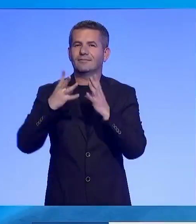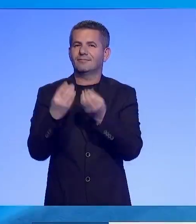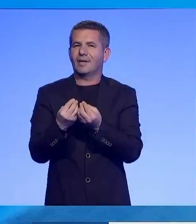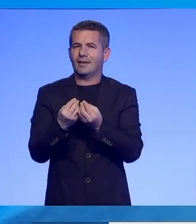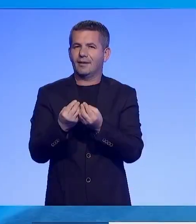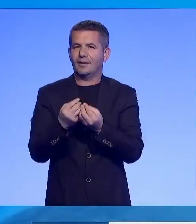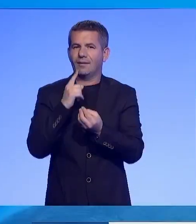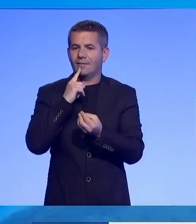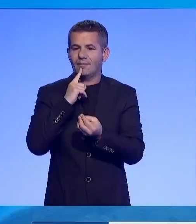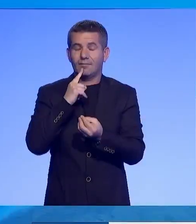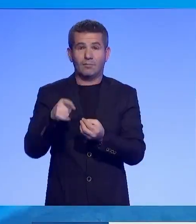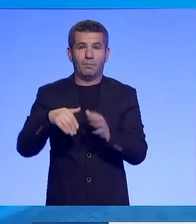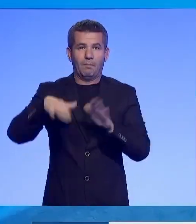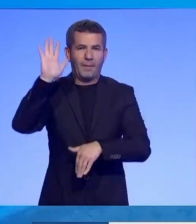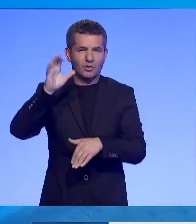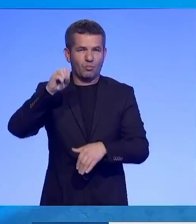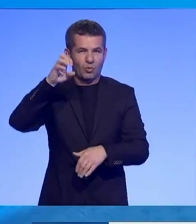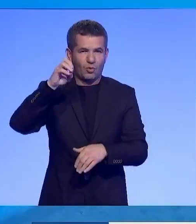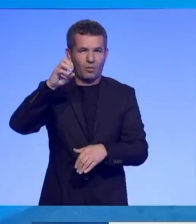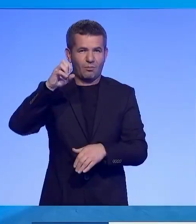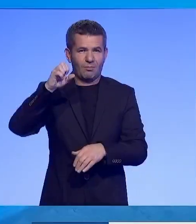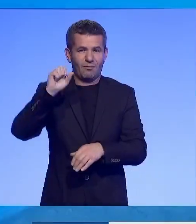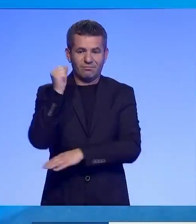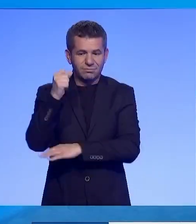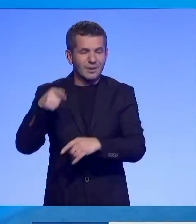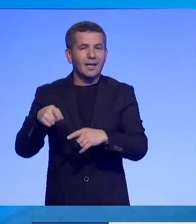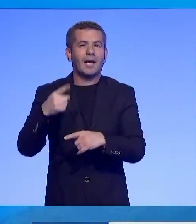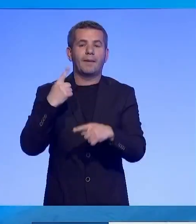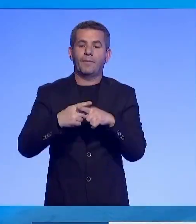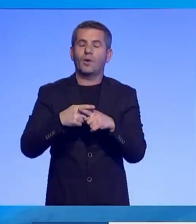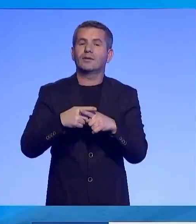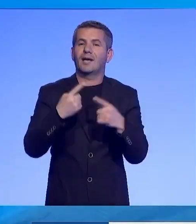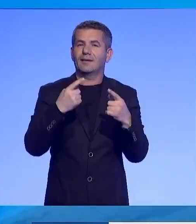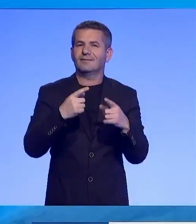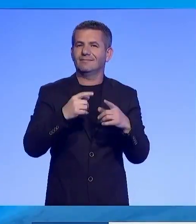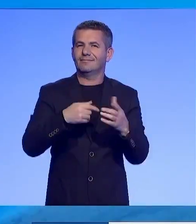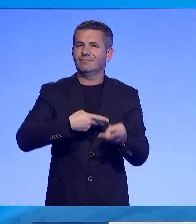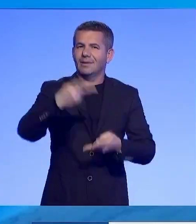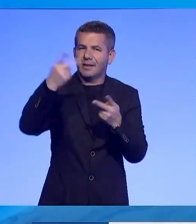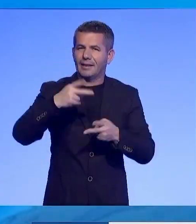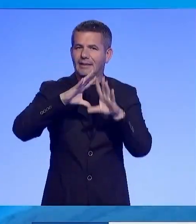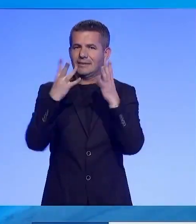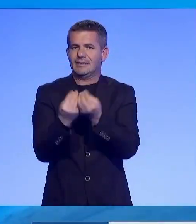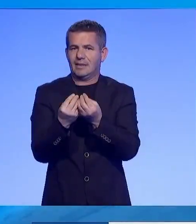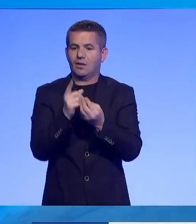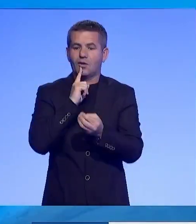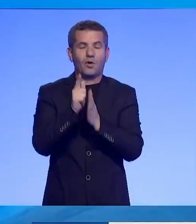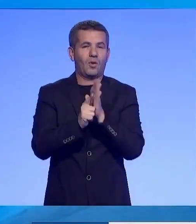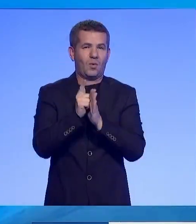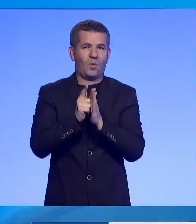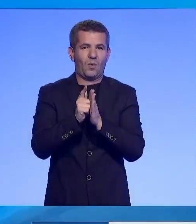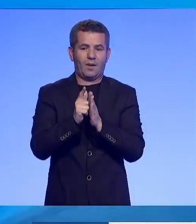këtë edhe prodhima, po matë malë, se që është kërkesa, po të një të një nkohët kemi nevoj për import. Përëshkak se në një orë caktule,